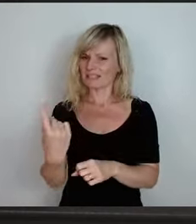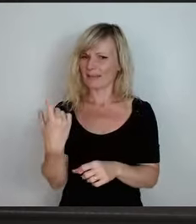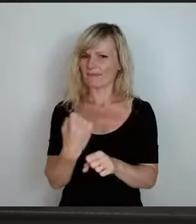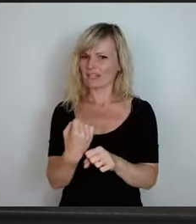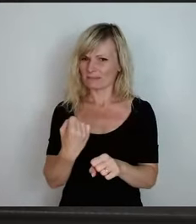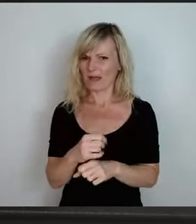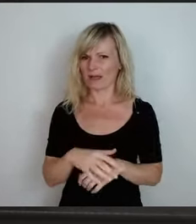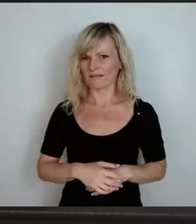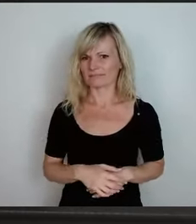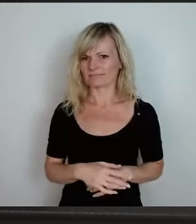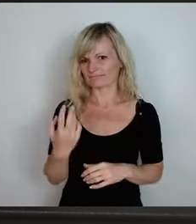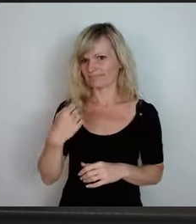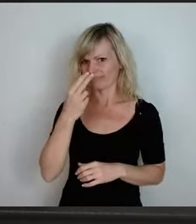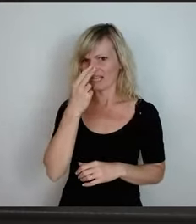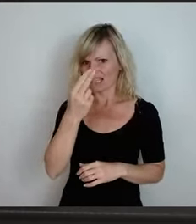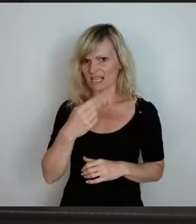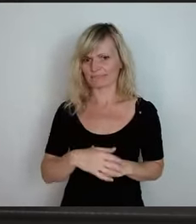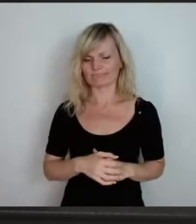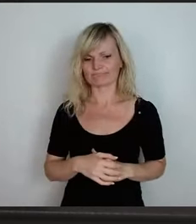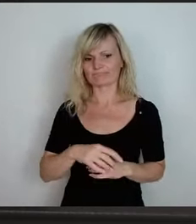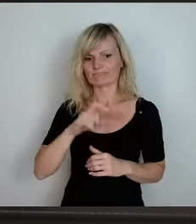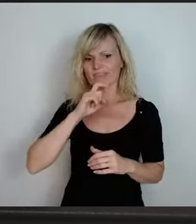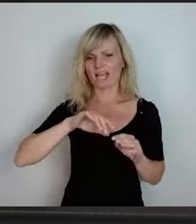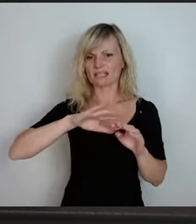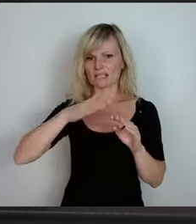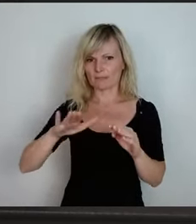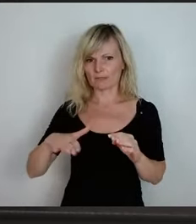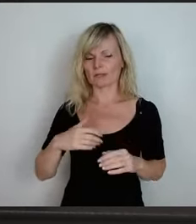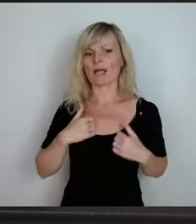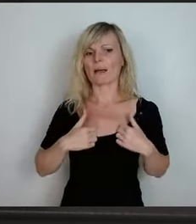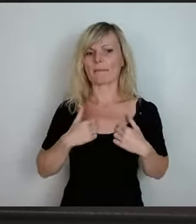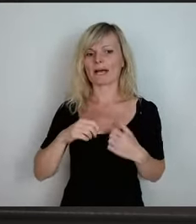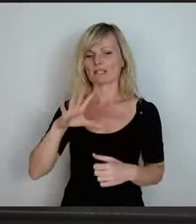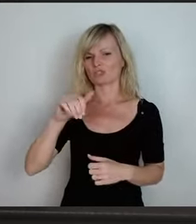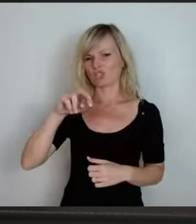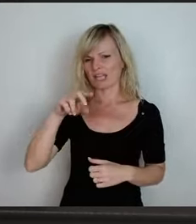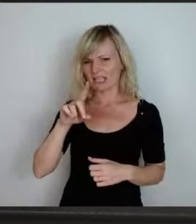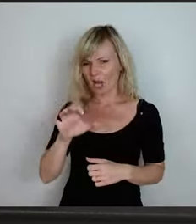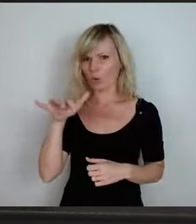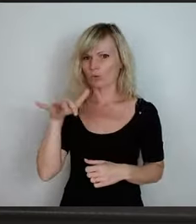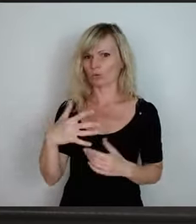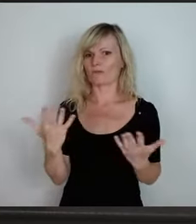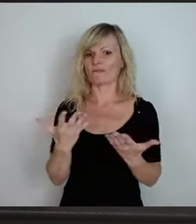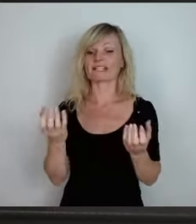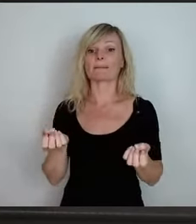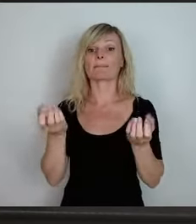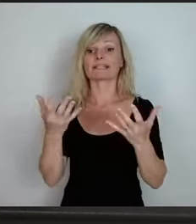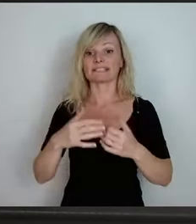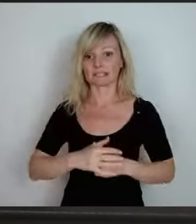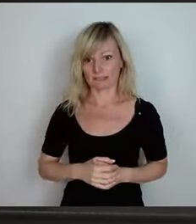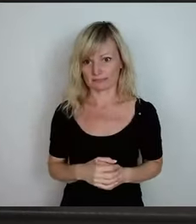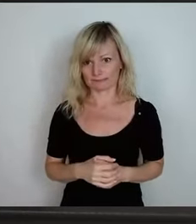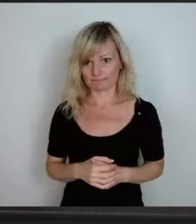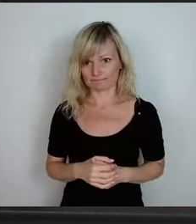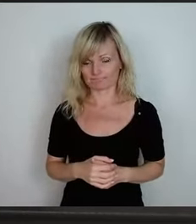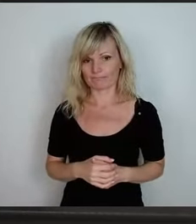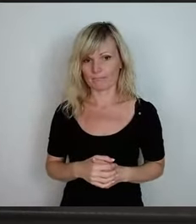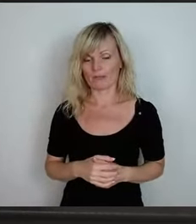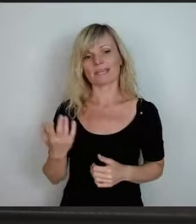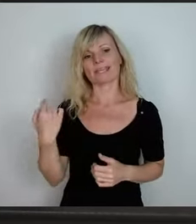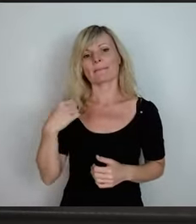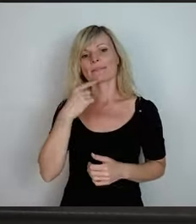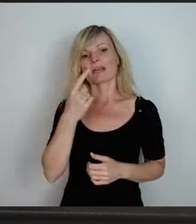und auch insbesondere im Erzgebirge Steinbach, Bad Chanda, passiert ist. Sie haben vorhin vom gesunden Menschenverstand gesprochen. Da bin ich immer ein bisschen